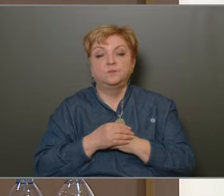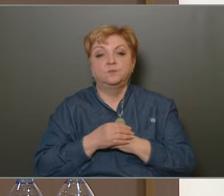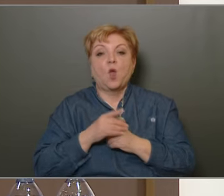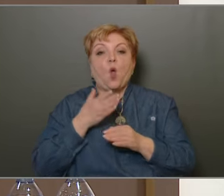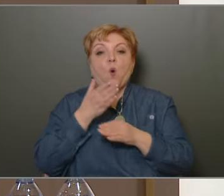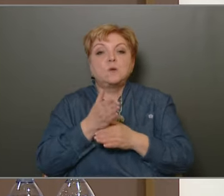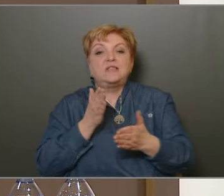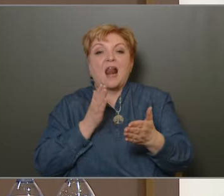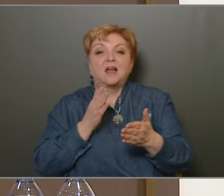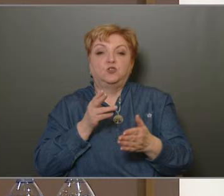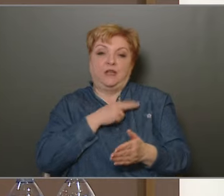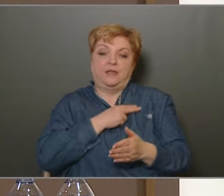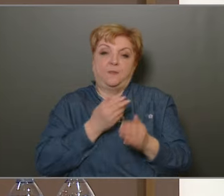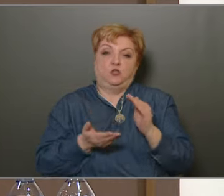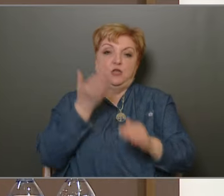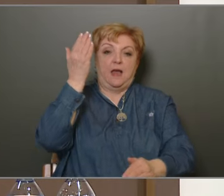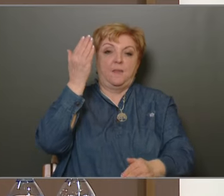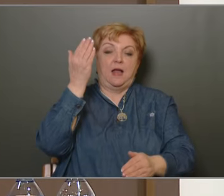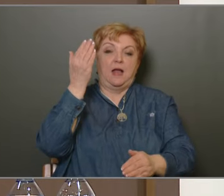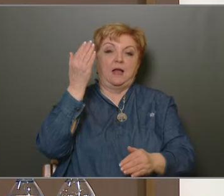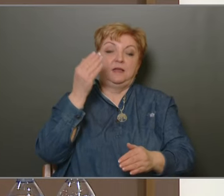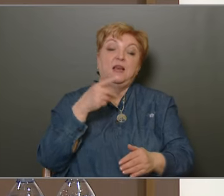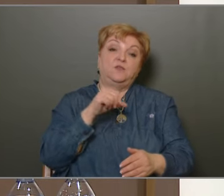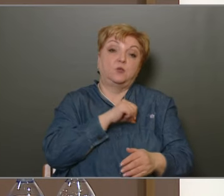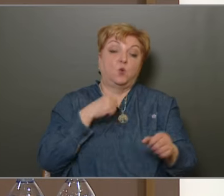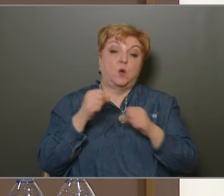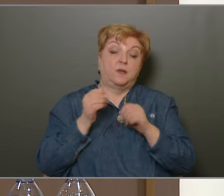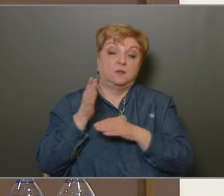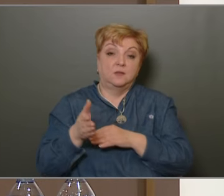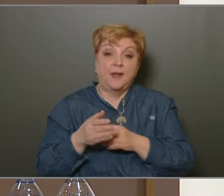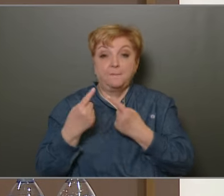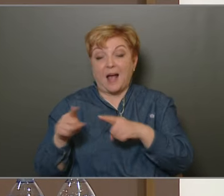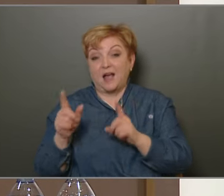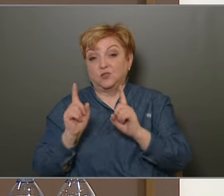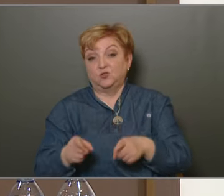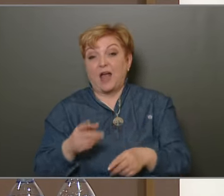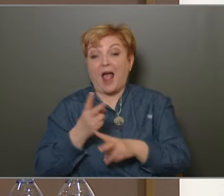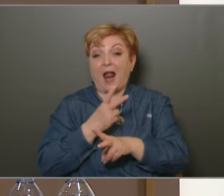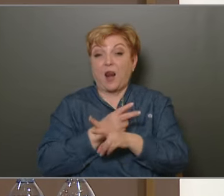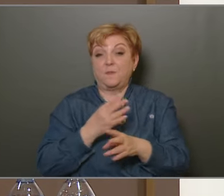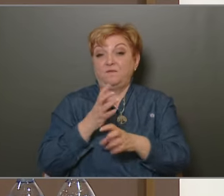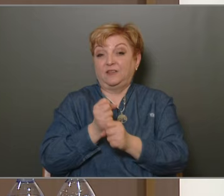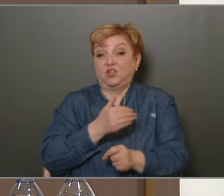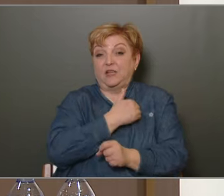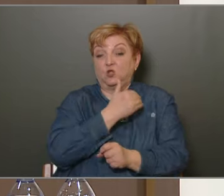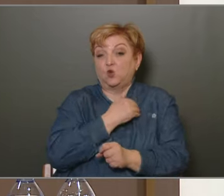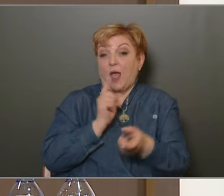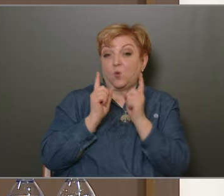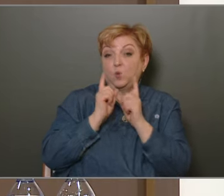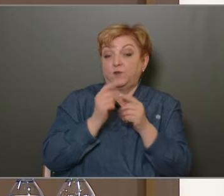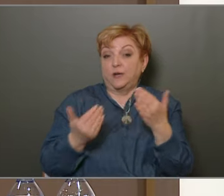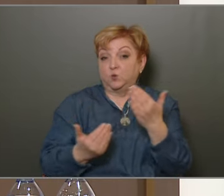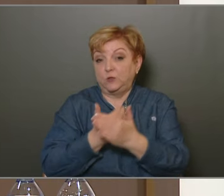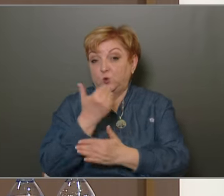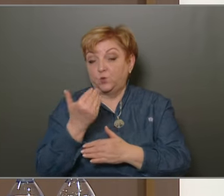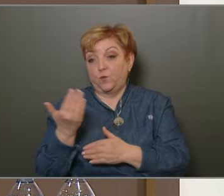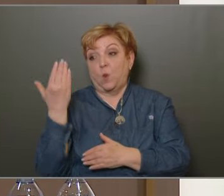kiemelni, az önkormányzat hozzáállását, hiszen megint mások helyet állunk helyt, úgyhogy itt állami fenntartású iskolák udvarait